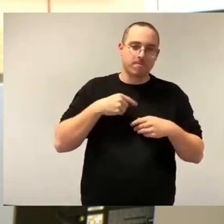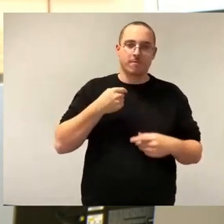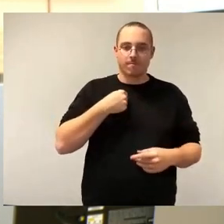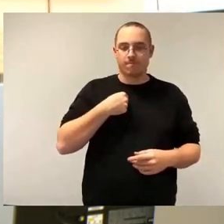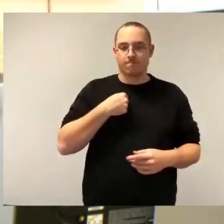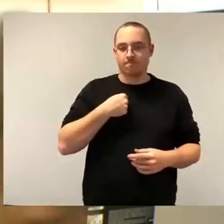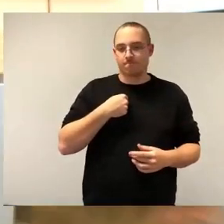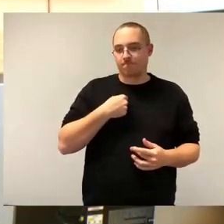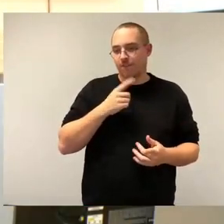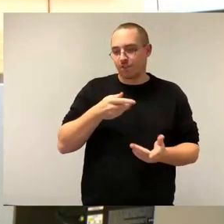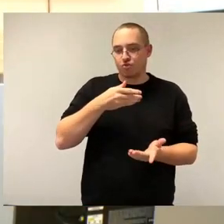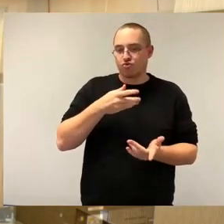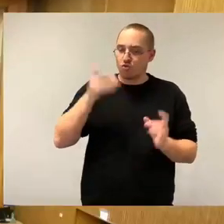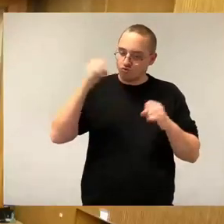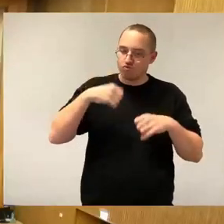zu haben.